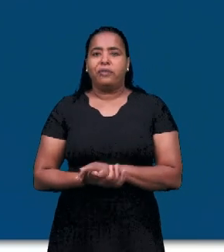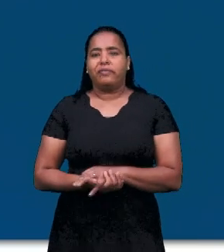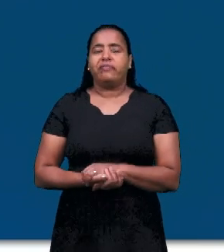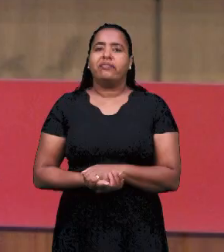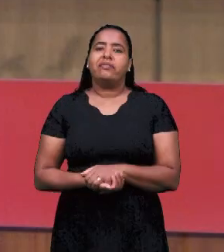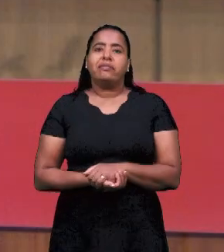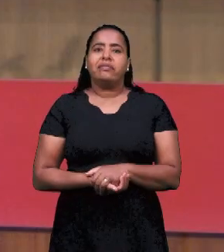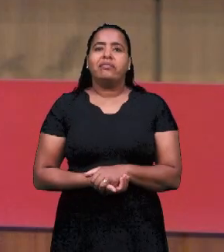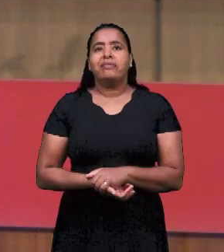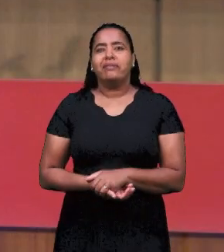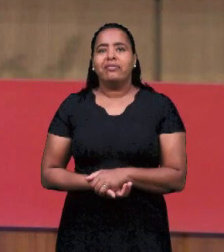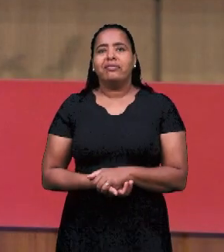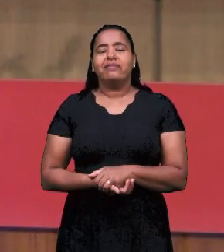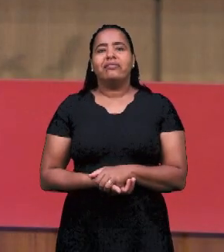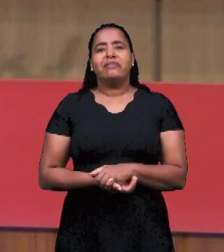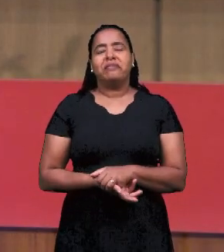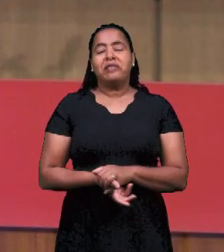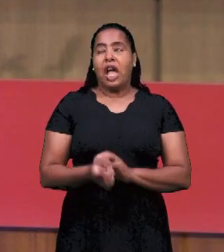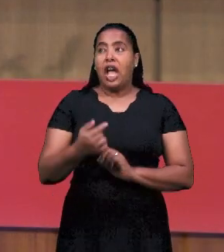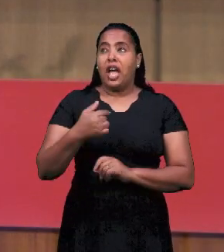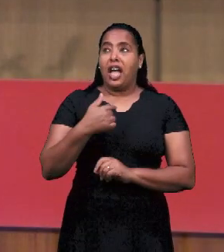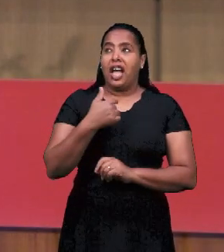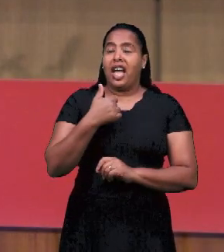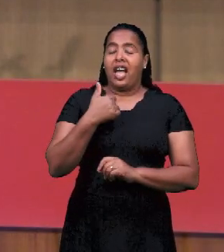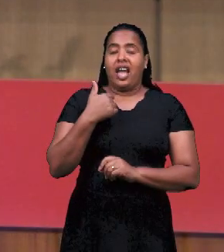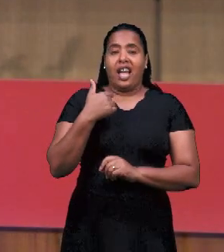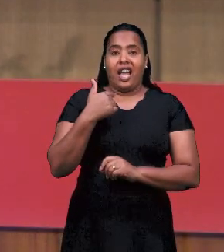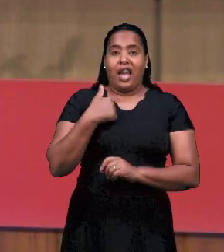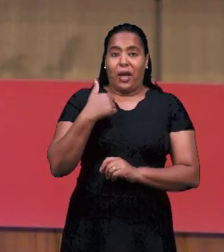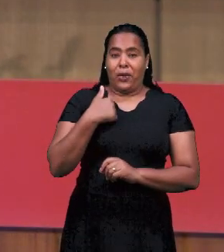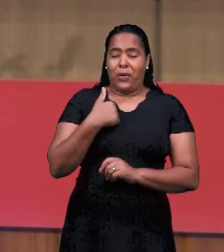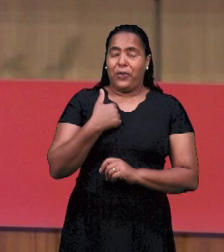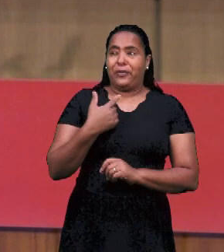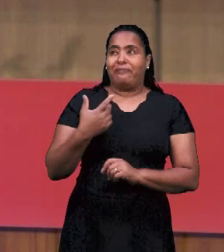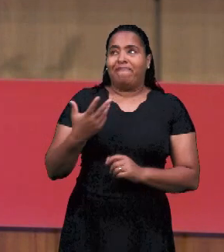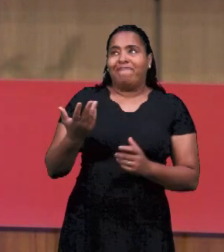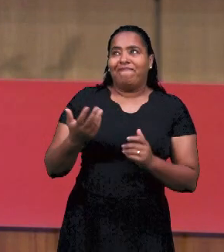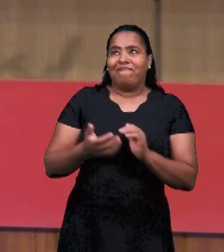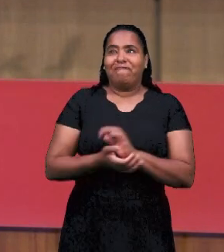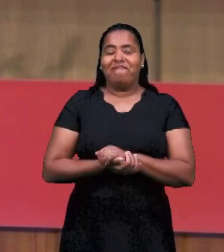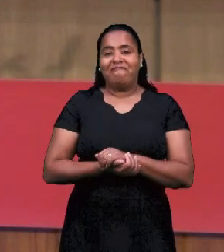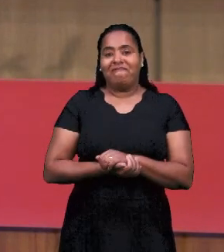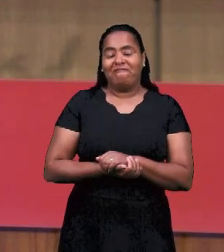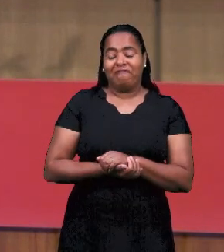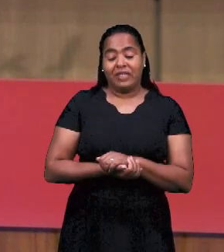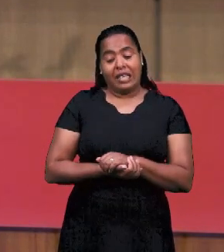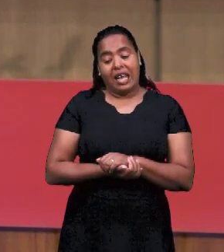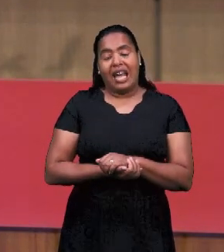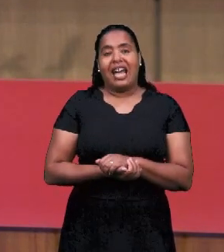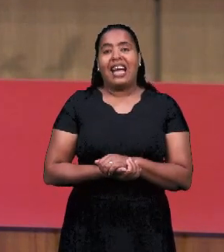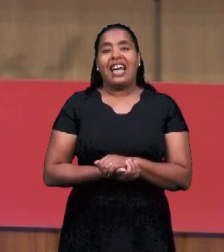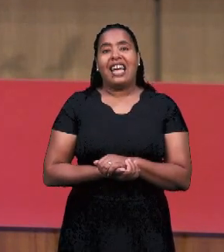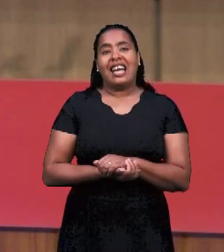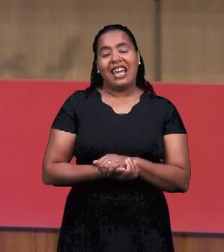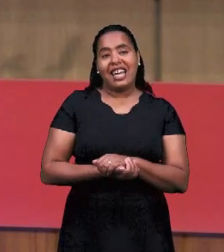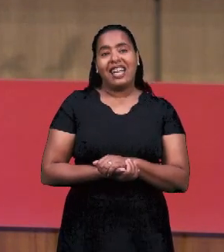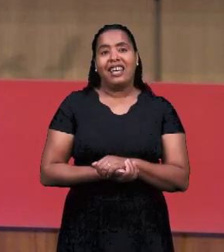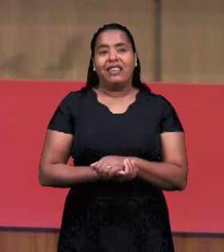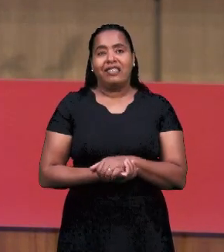служению слова. К пастырскому служению, да? Как люди говорят, да? Я некоторые вещи